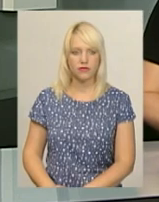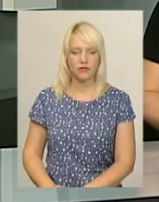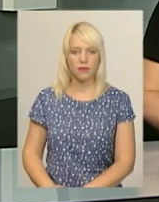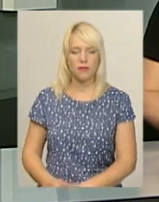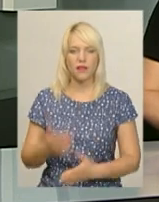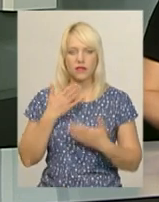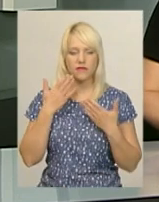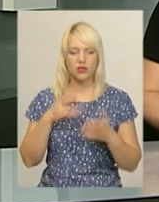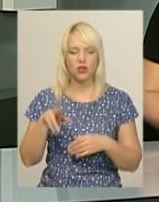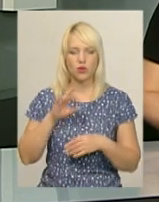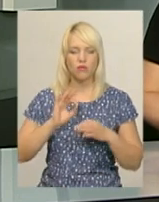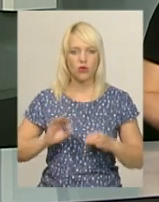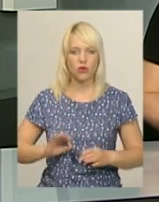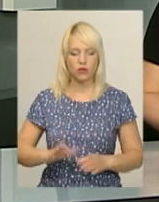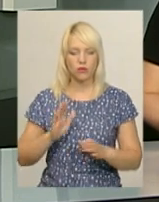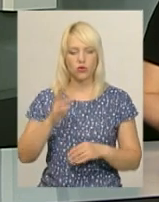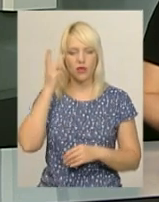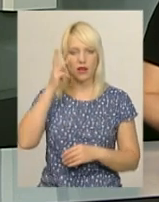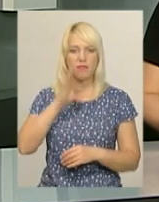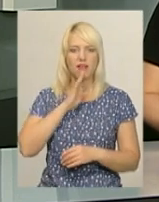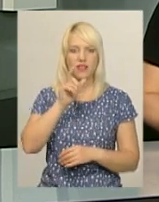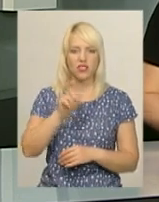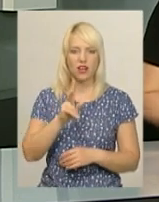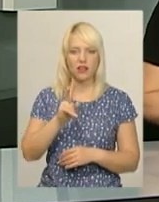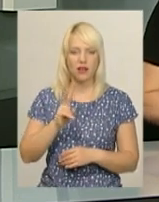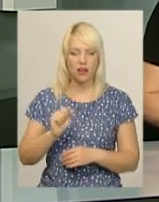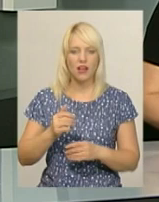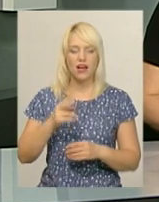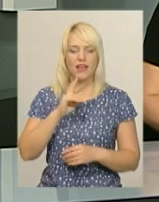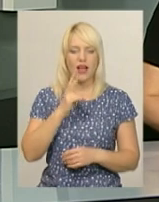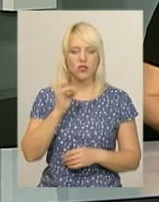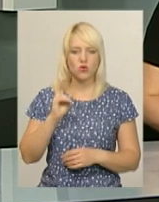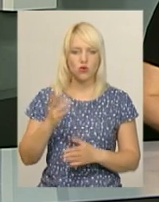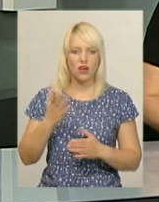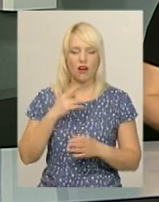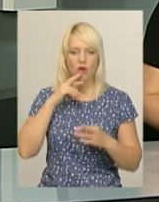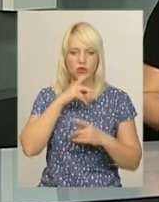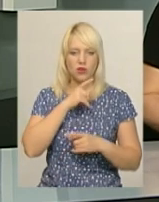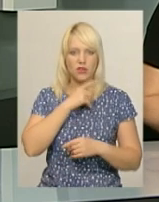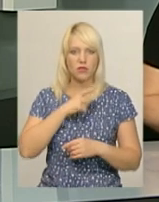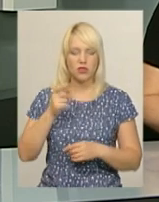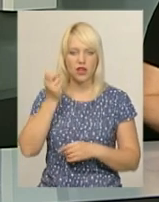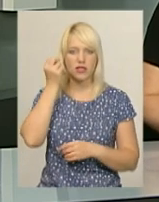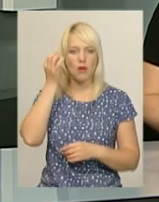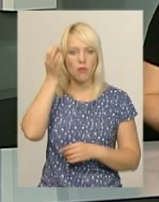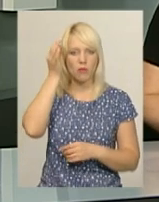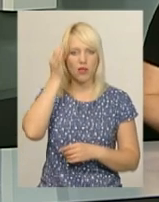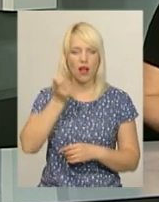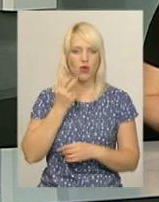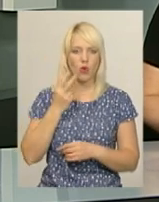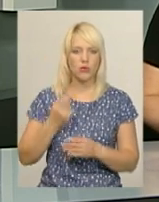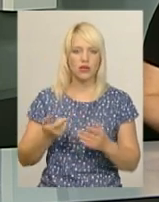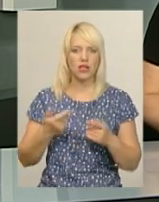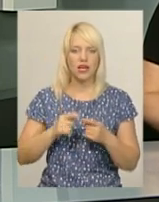Звертатися до прокуратури буде хмельничанка Вікторія Яцюк, яка отруїлася на одному з поминальних обідів у Ярмолнецькому районі 19